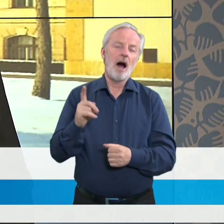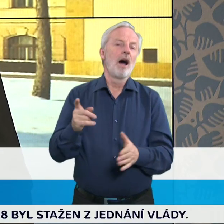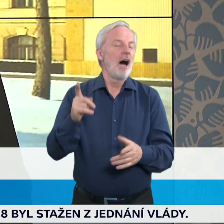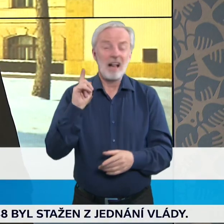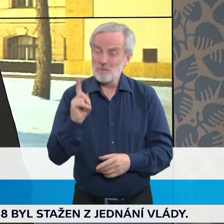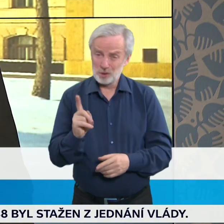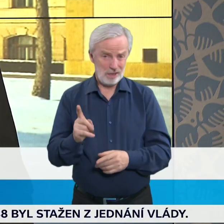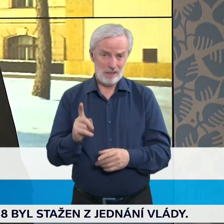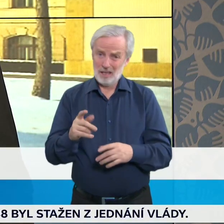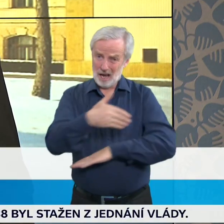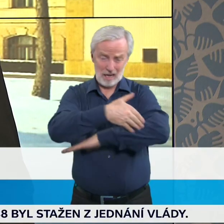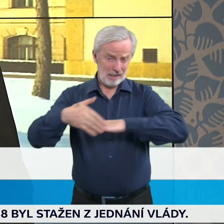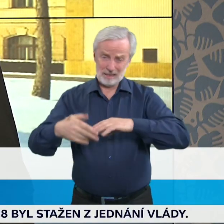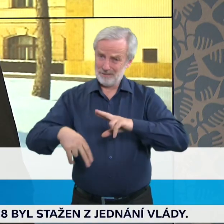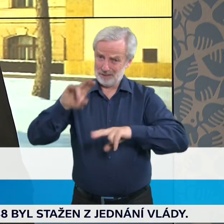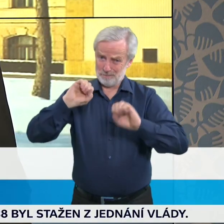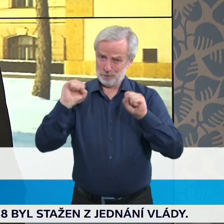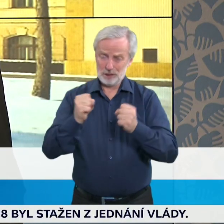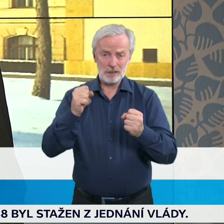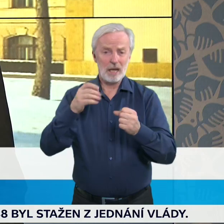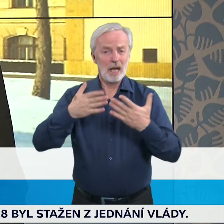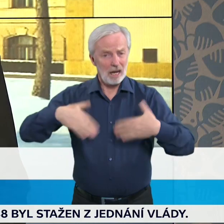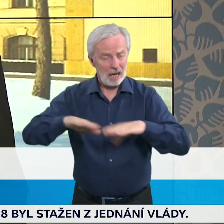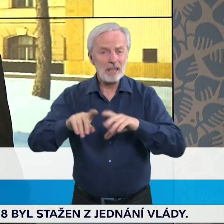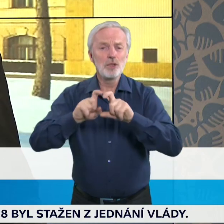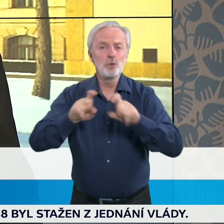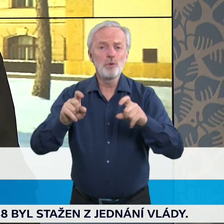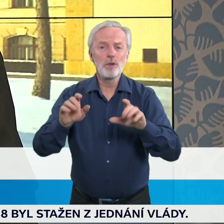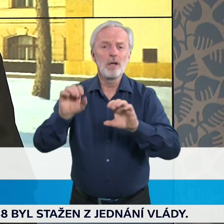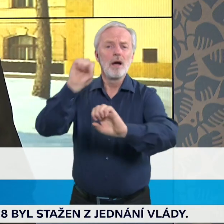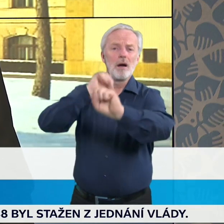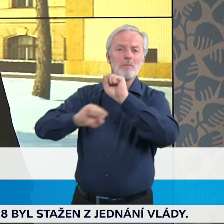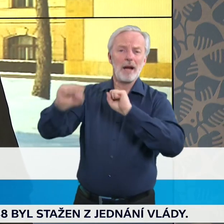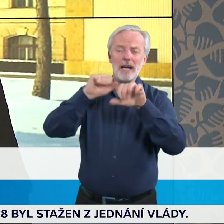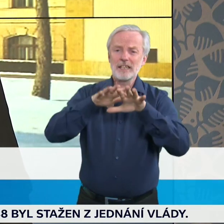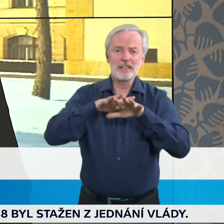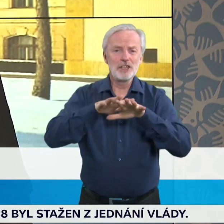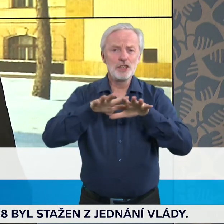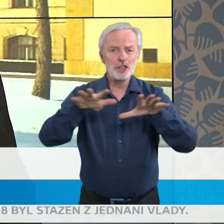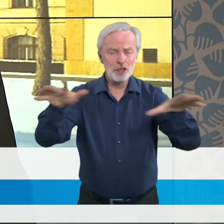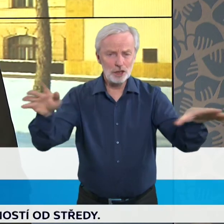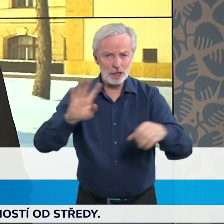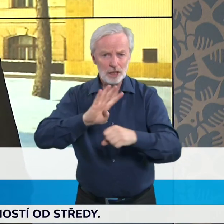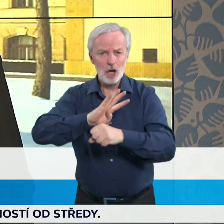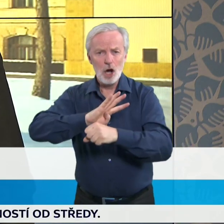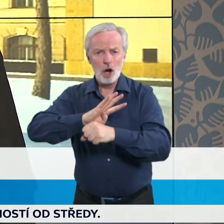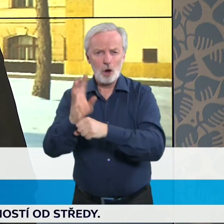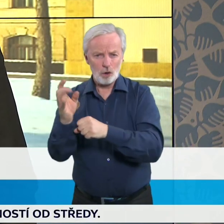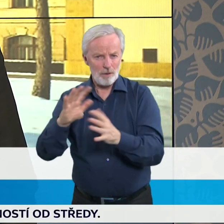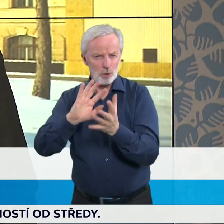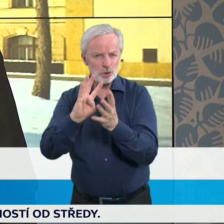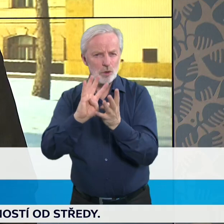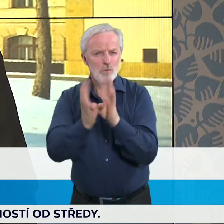mohli bychom tak čelit agresivnější vlně pandemie. A i proto také třeba Evropská rada doporučila, nebo rada EU doporučila